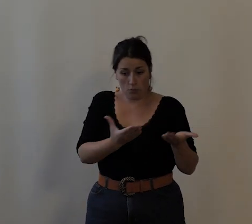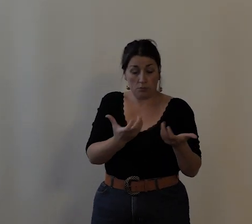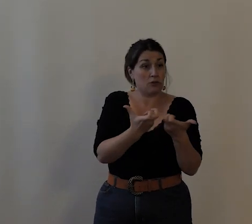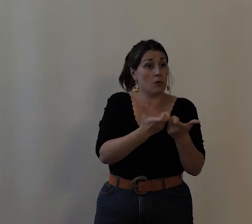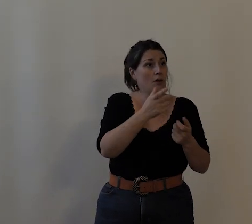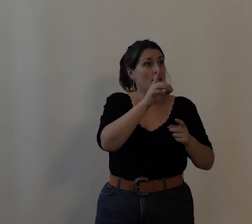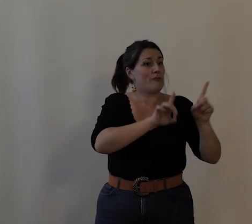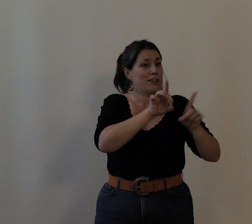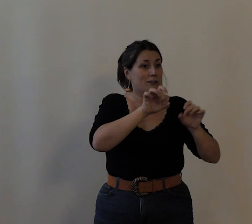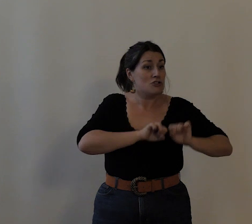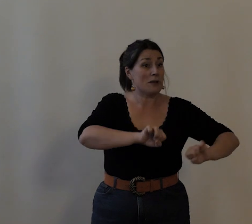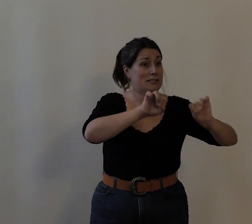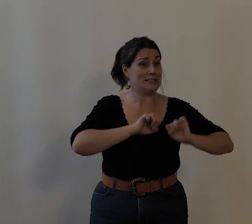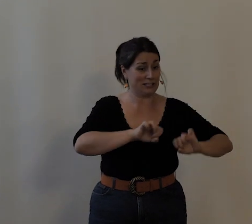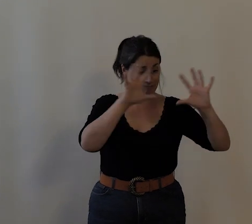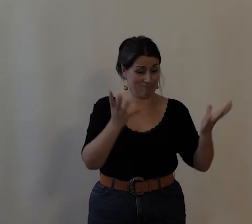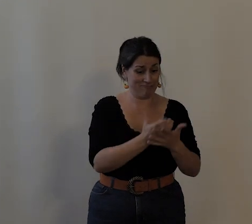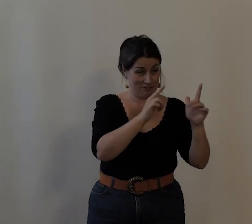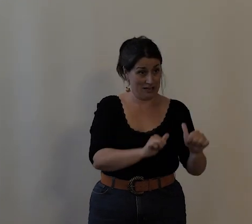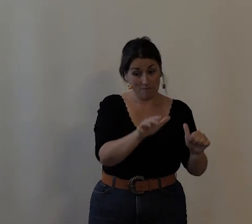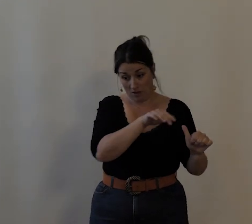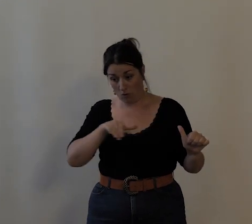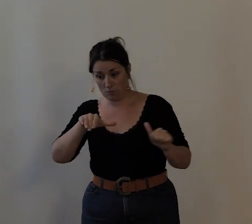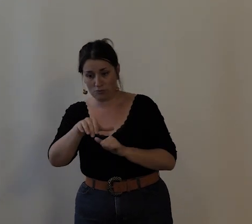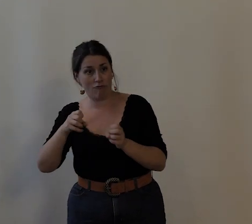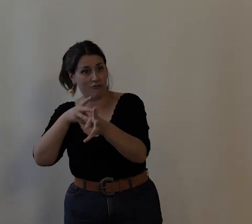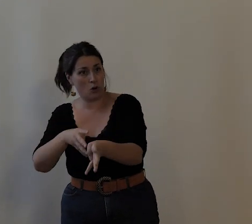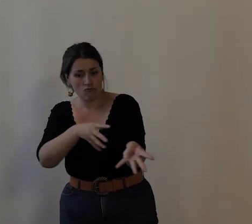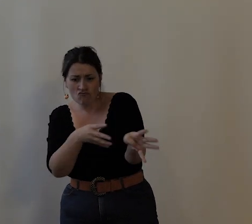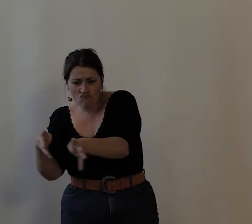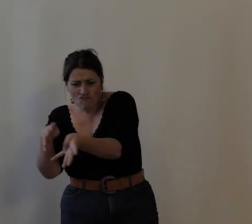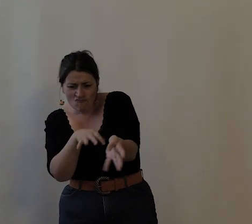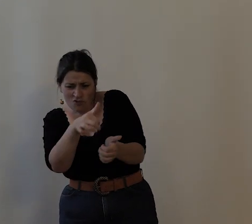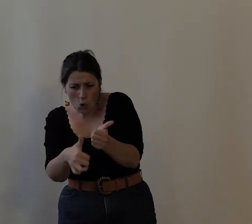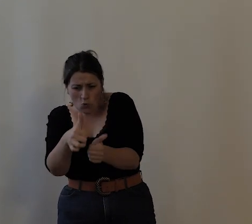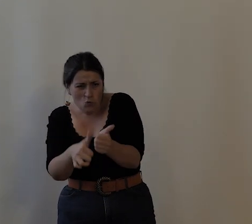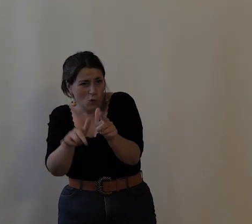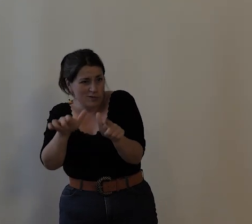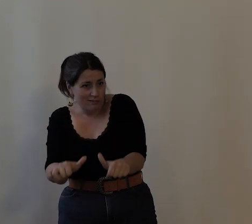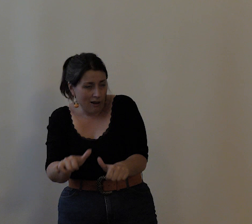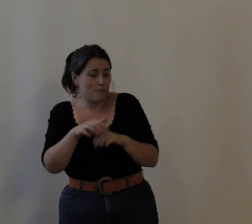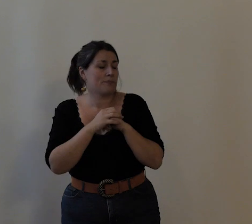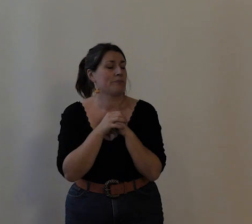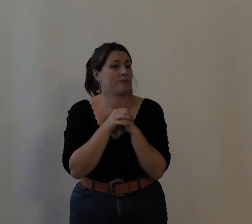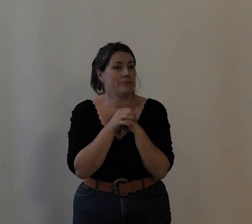ici, le voyez, on trouvait de ce cercle bleu des courses de vélocipèdes.